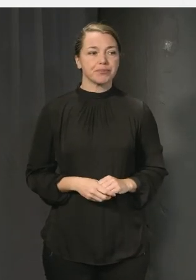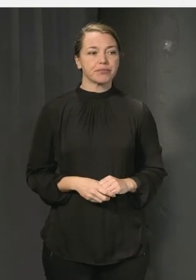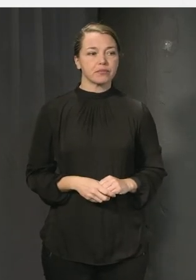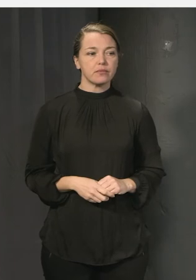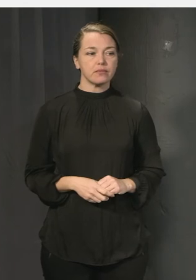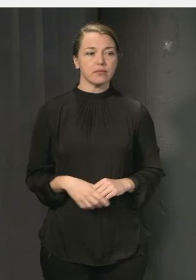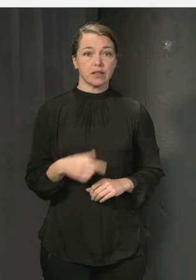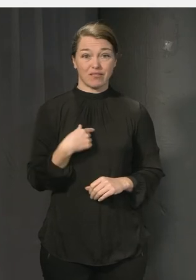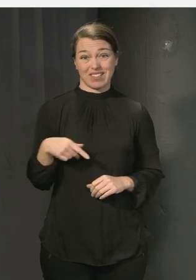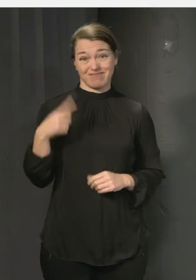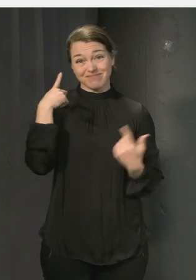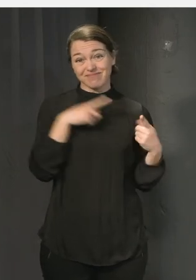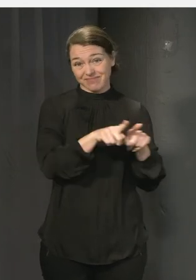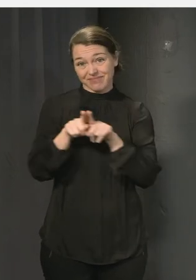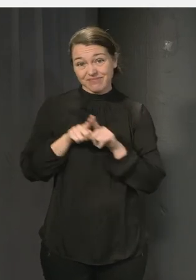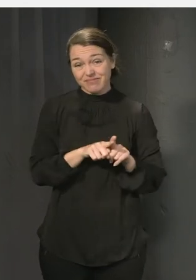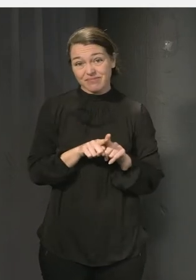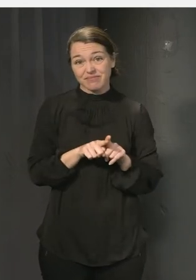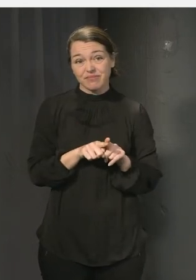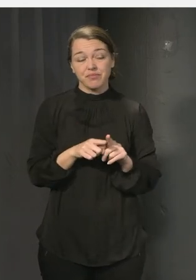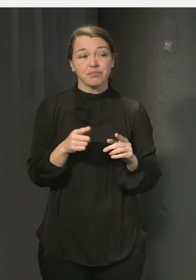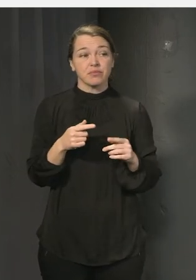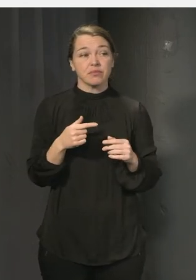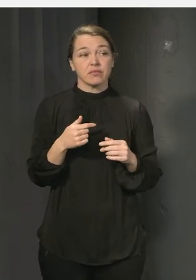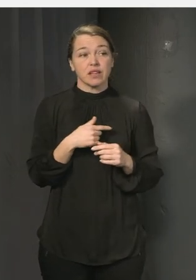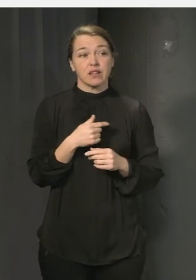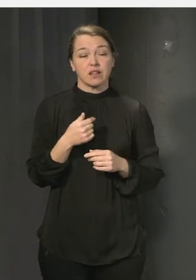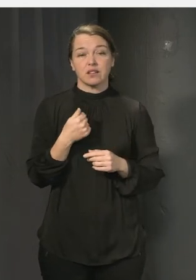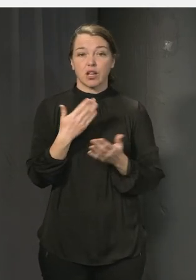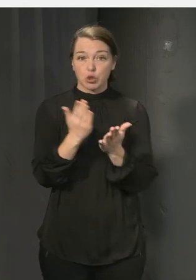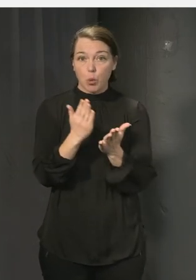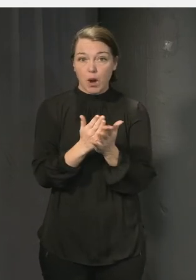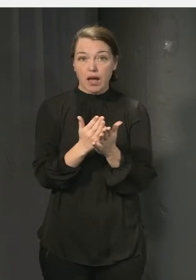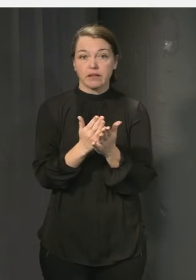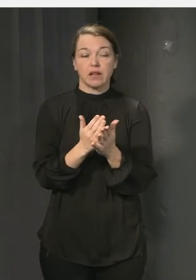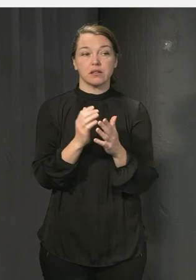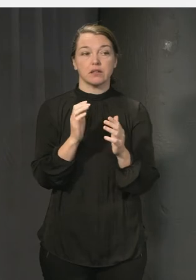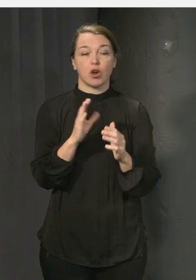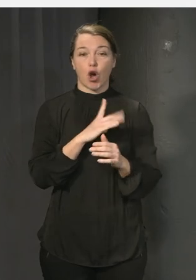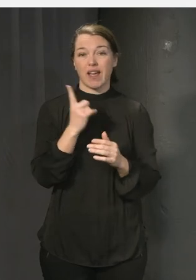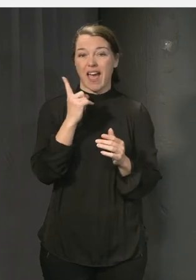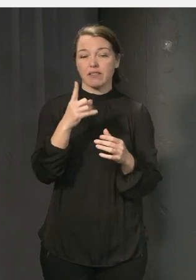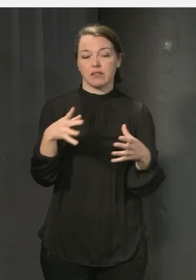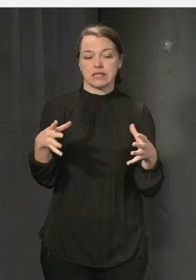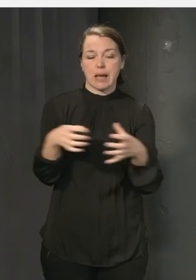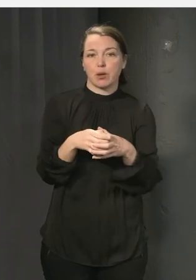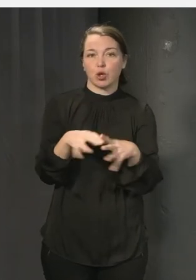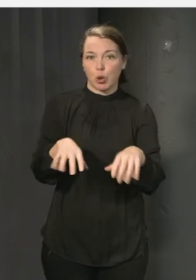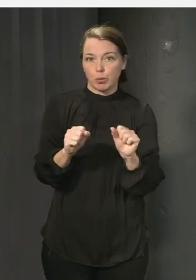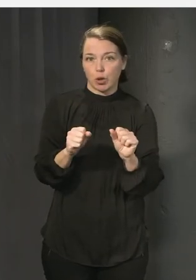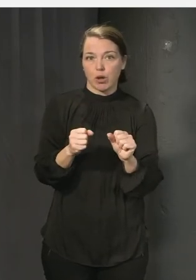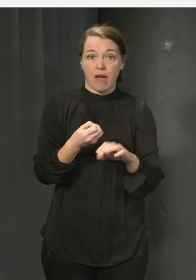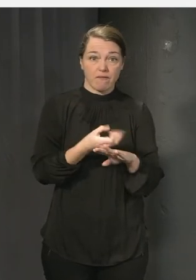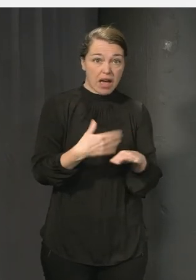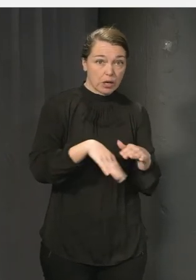ha en stor samsyn runt då alltså att ja, skolan sammanhåller uppdrag och när vi tittar på värdegrund och